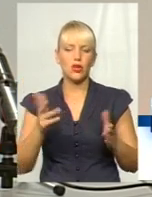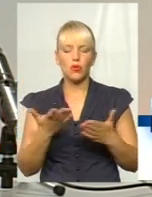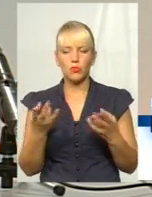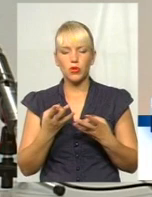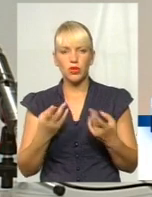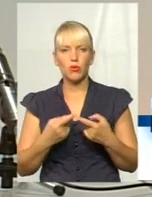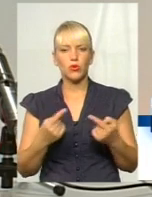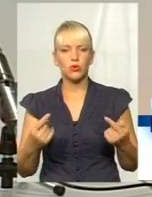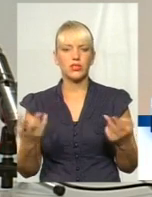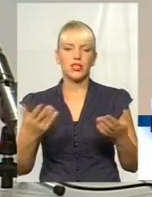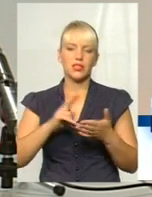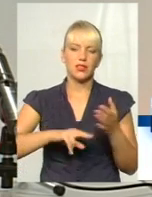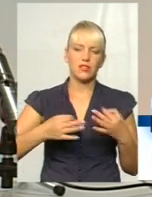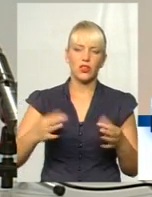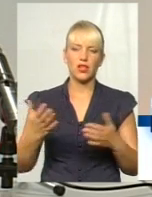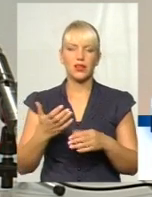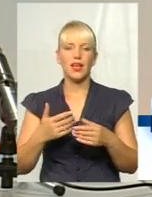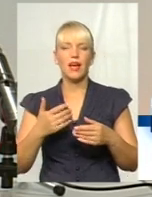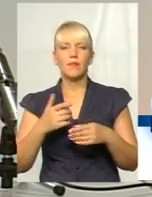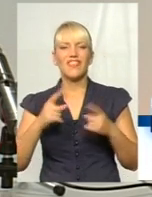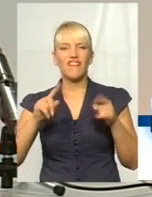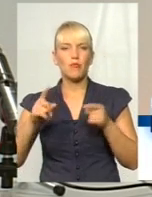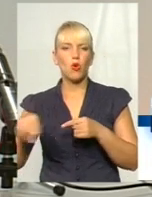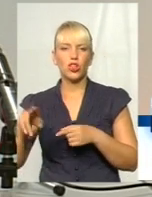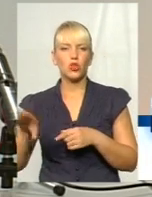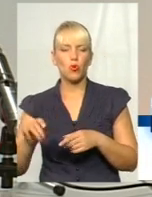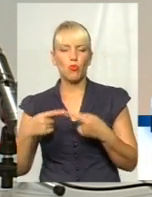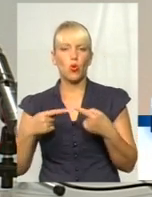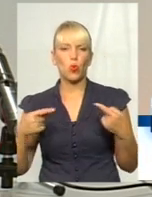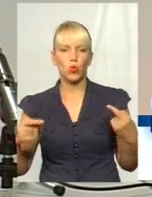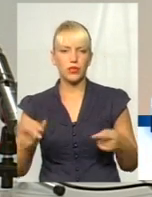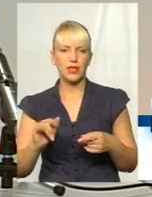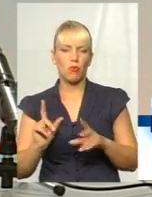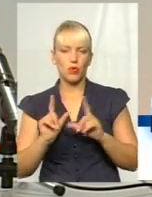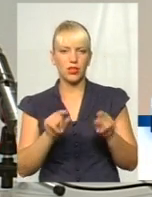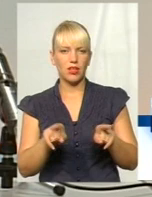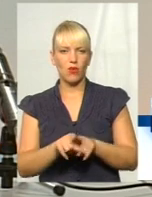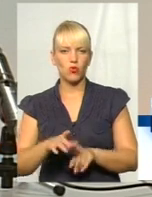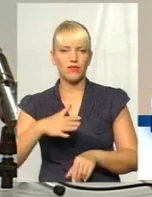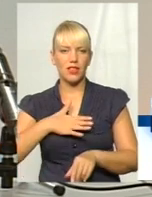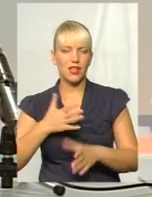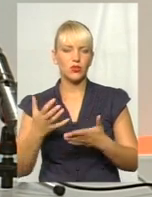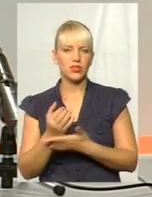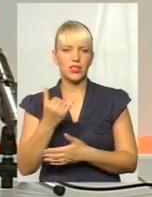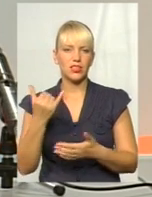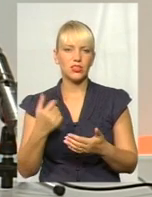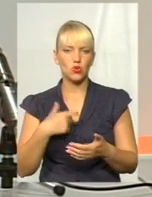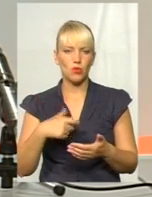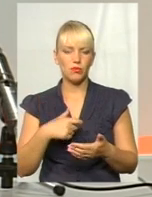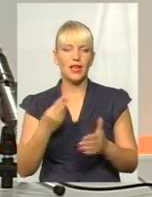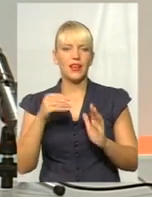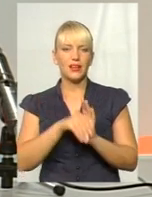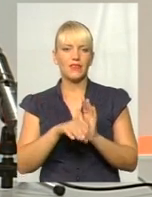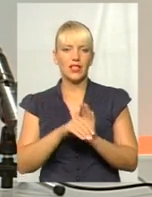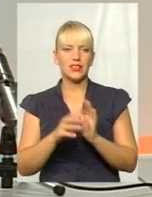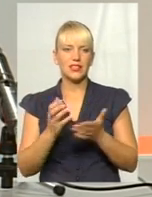сертифікаційні, які експортні вимоги до продукції. Поїхати також у Канаду, знайти собі інвесторів, знайти собі